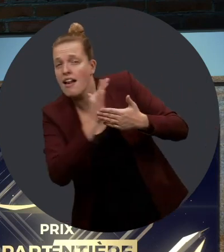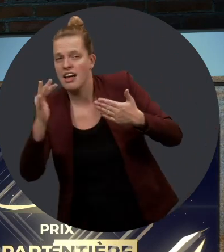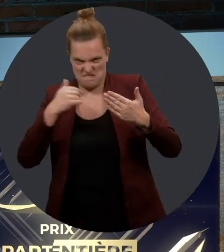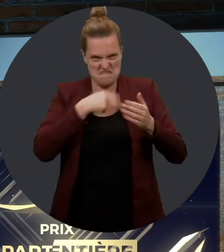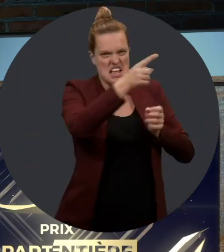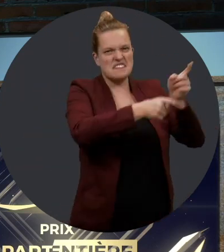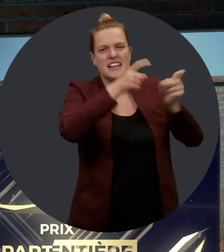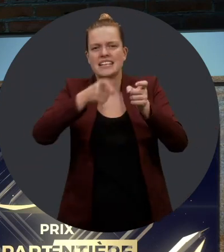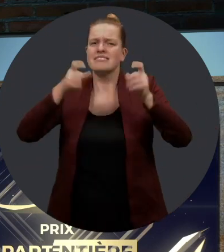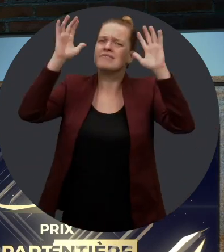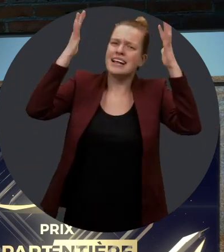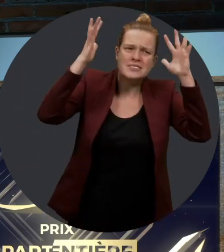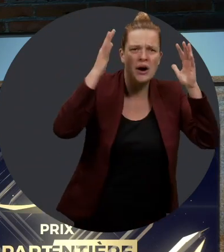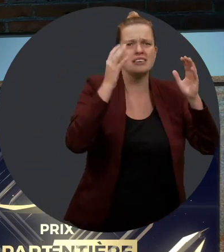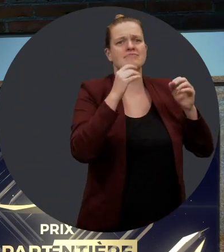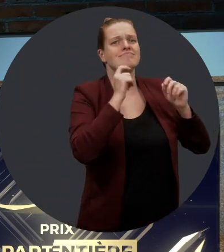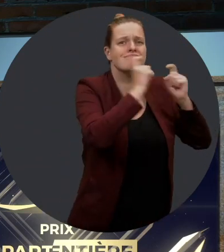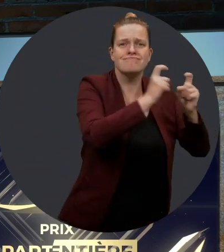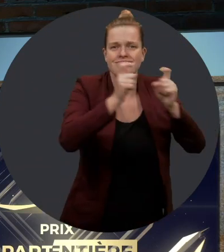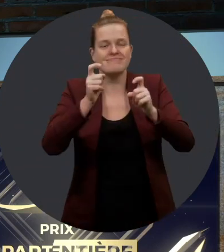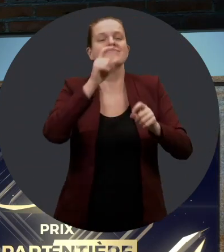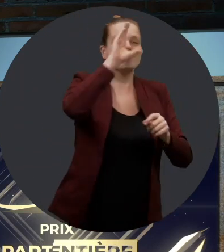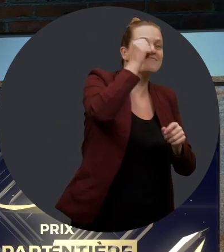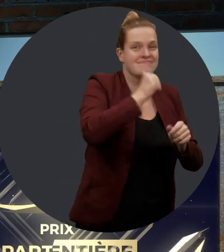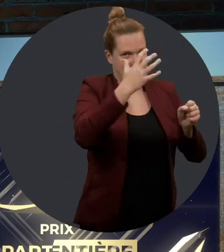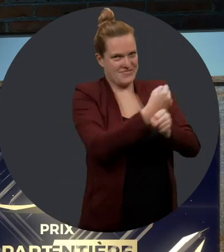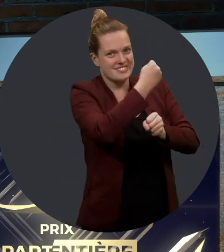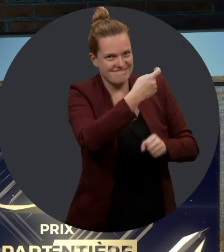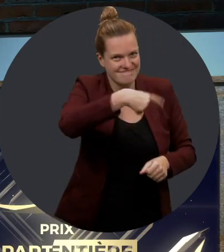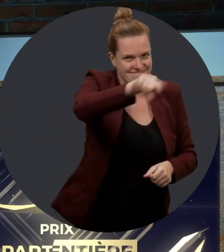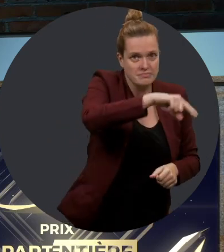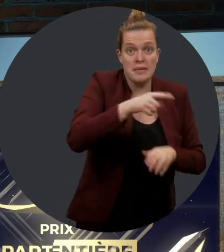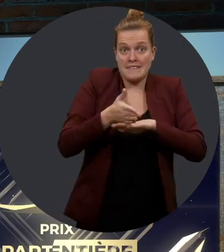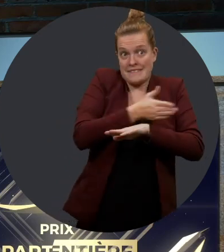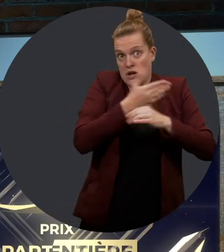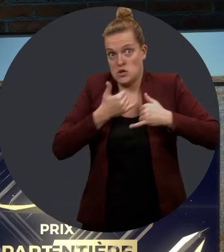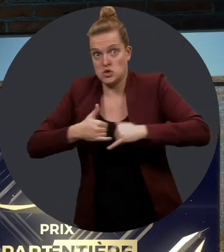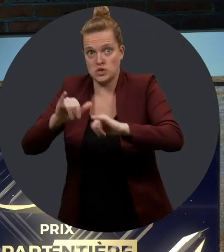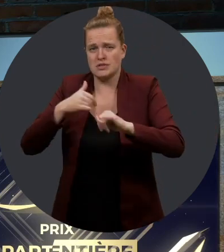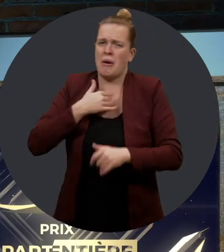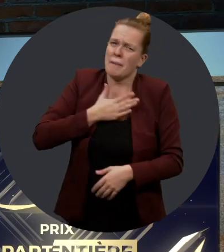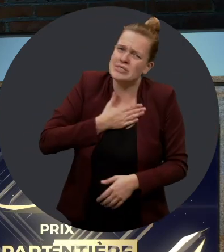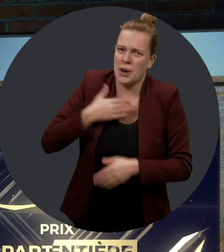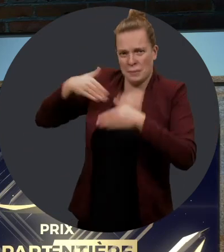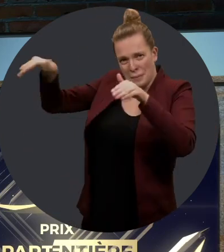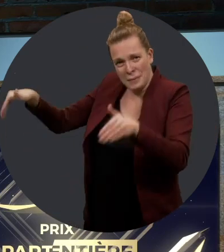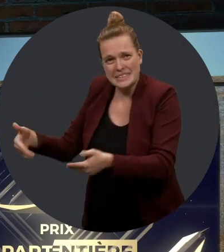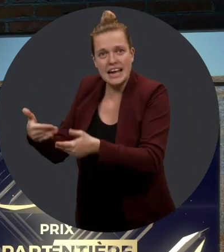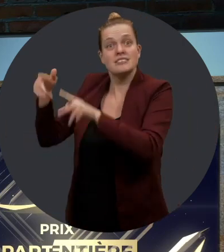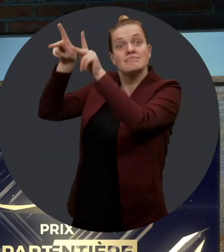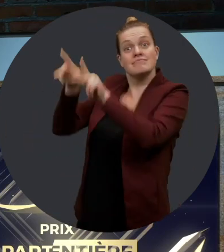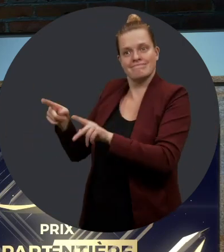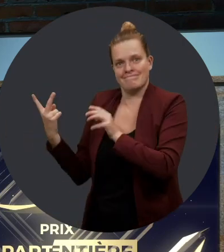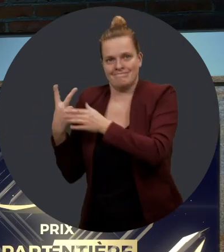cérémonie, je vous invite aussi à transmettre vos félicitations aux lauréats et aux lauréates. Avant de poursuivre, j